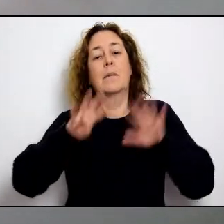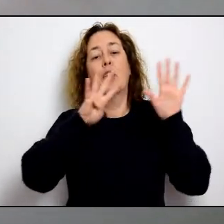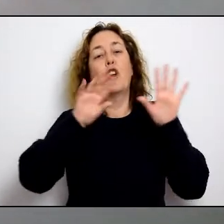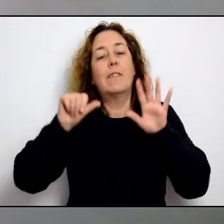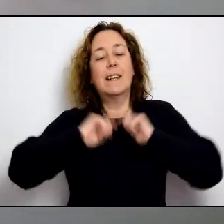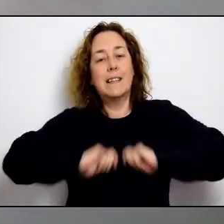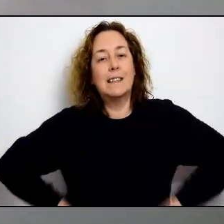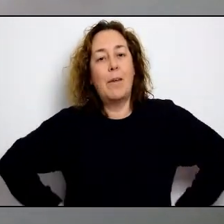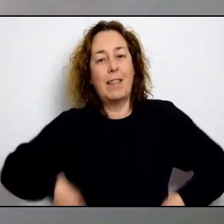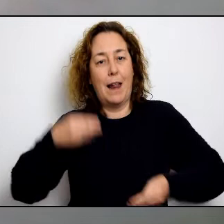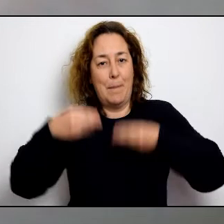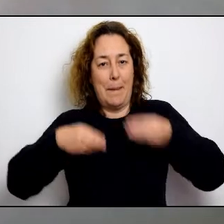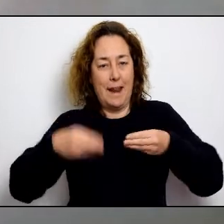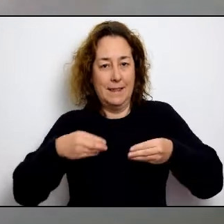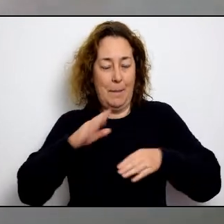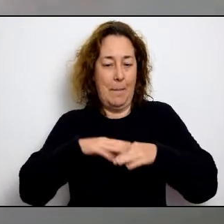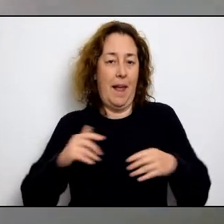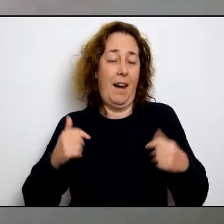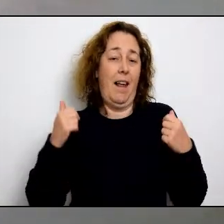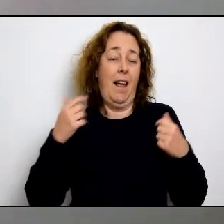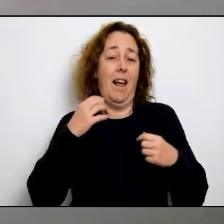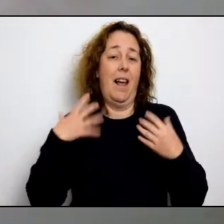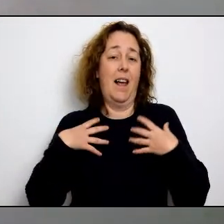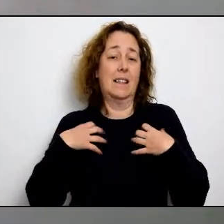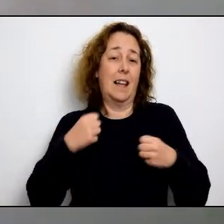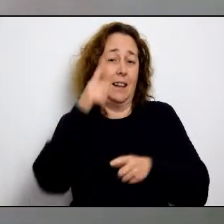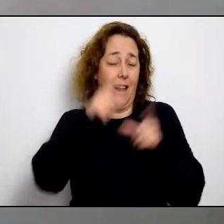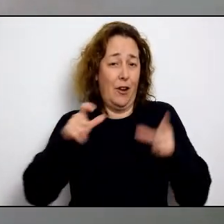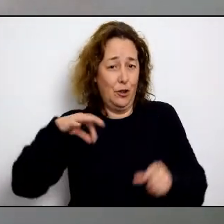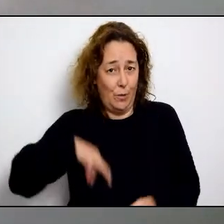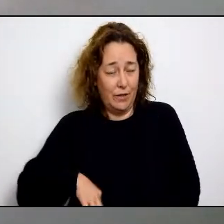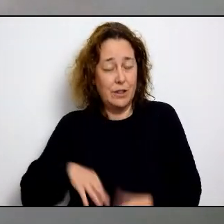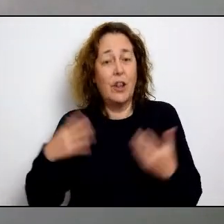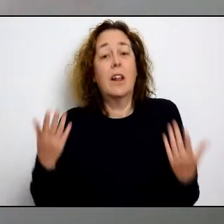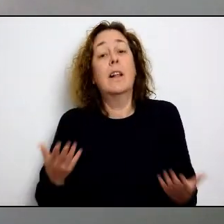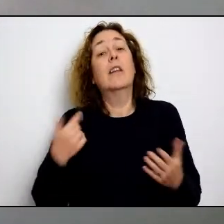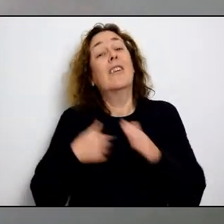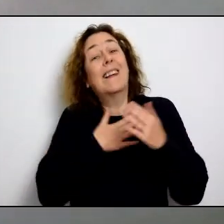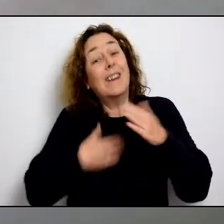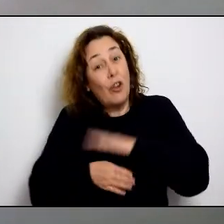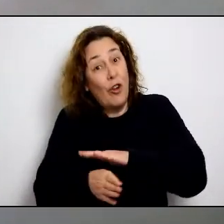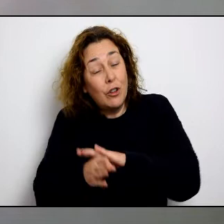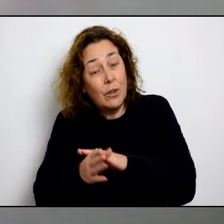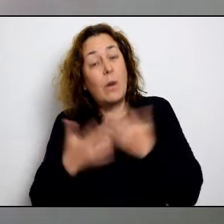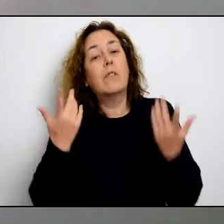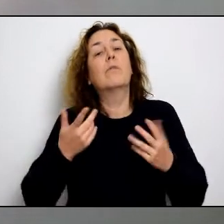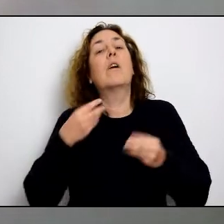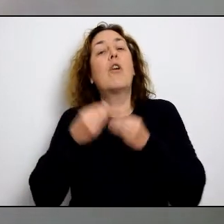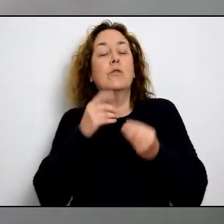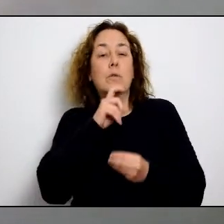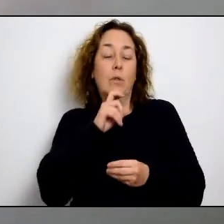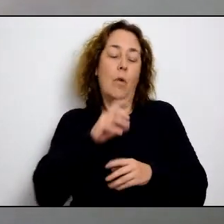1.574 pantalles, protectores i, per altra banda, 96 galentals de plàstic per posar damunt les bates els